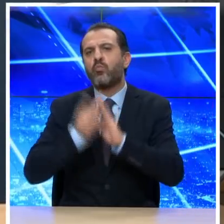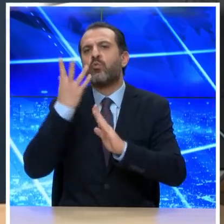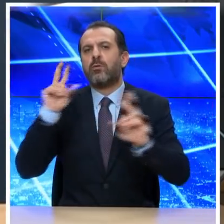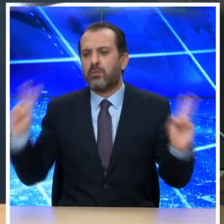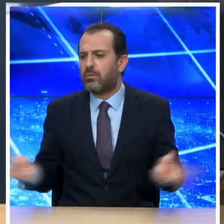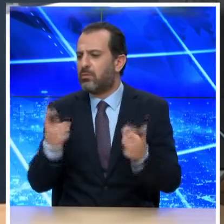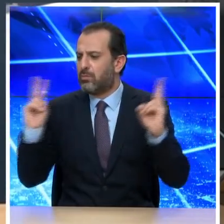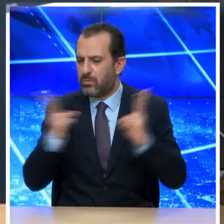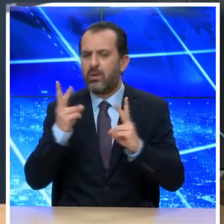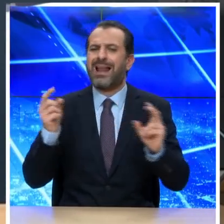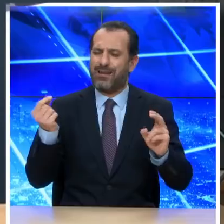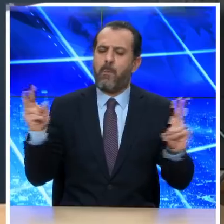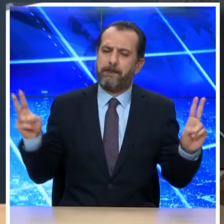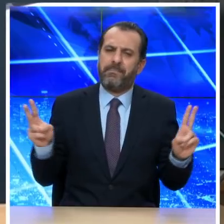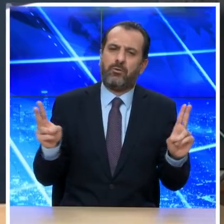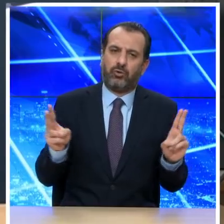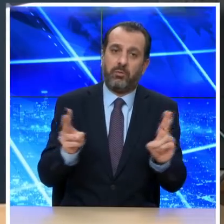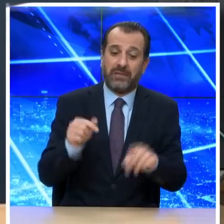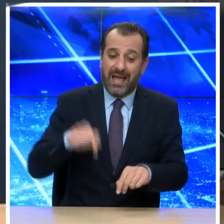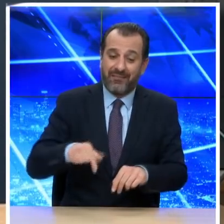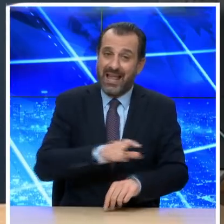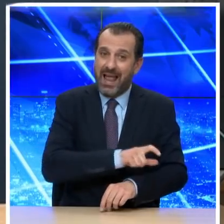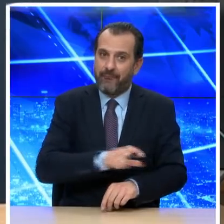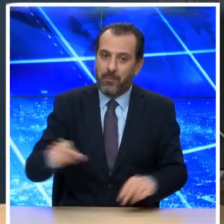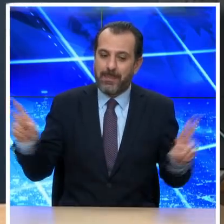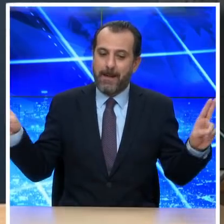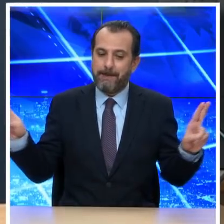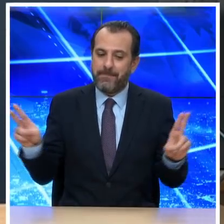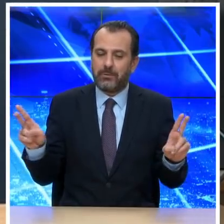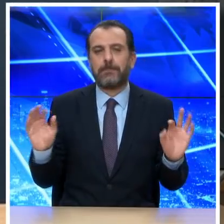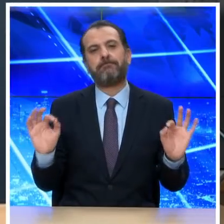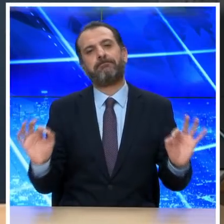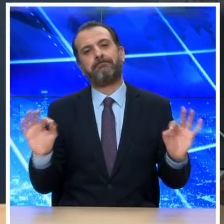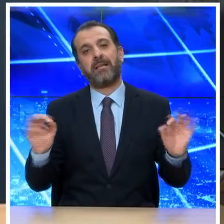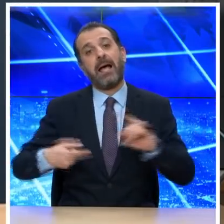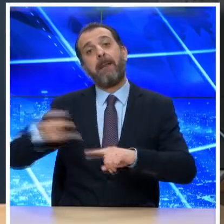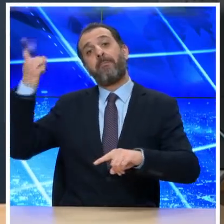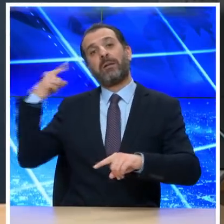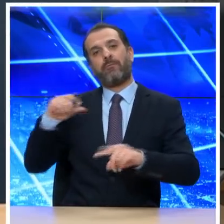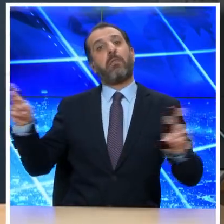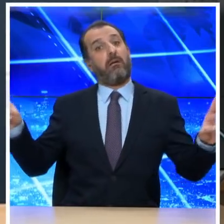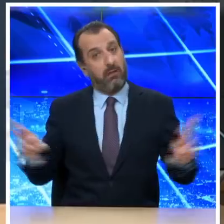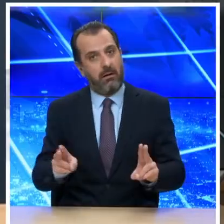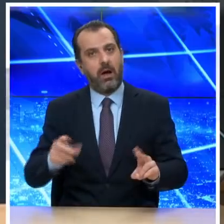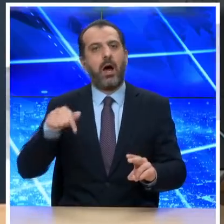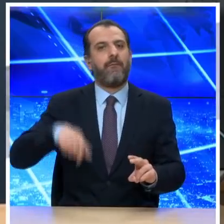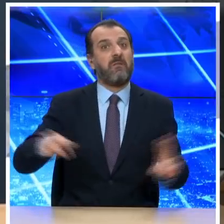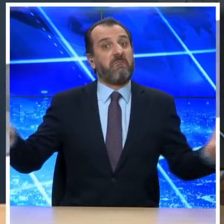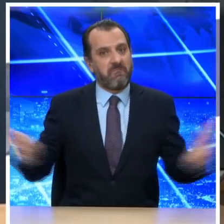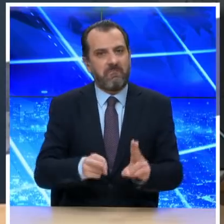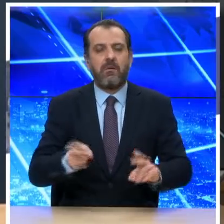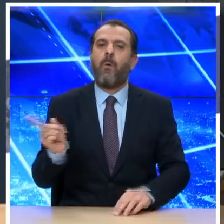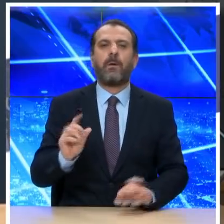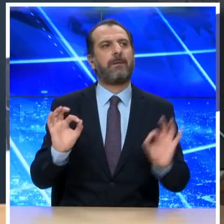πανελλαδικό επίπεδο. Ωστόσο, αυτή την εβδομάδα η συρρήκνωση φαίνεται να είναι μικρότερη από την προηγούμενη εβδομάδα. Τα σημερινά